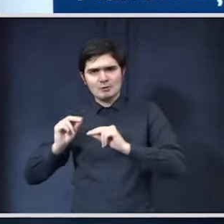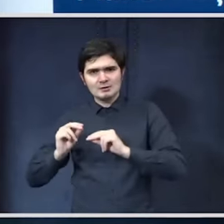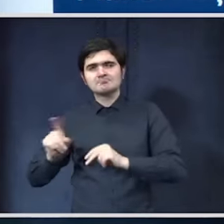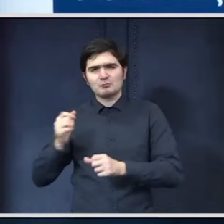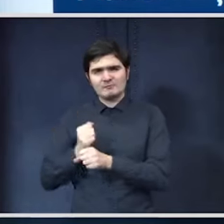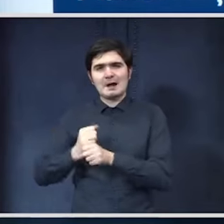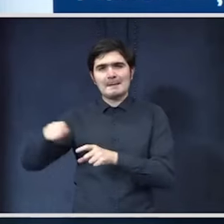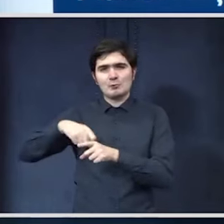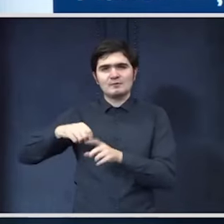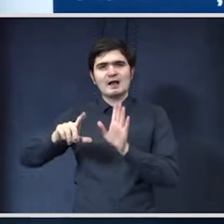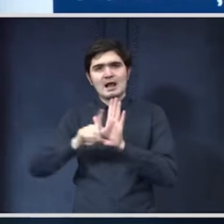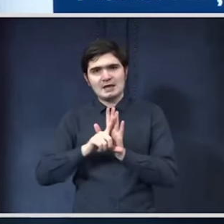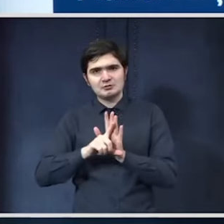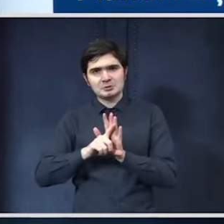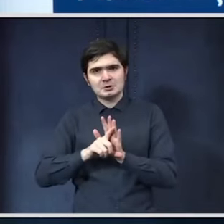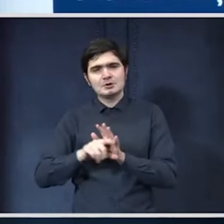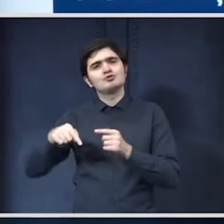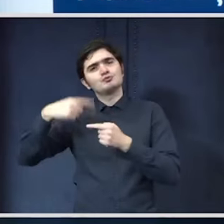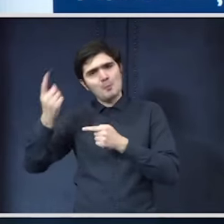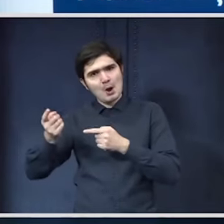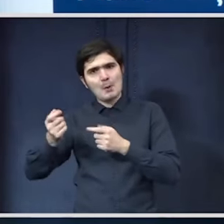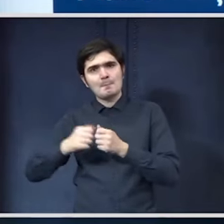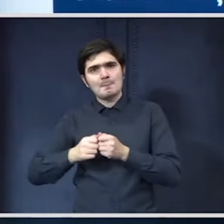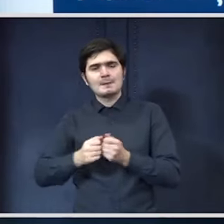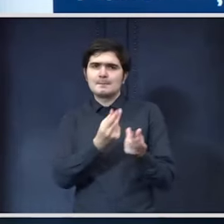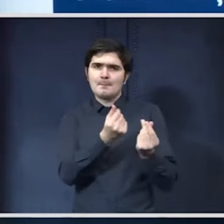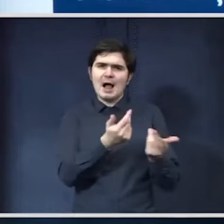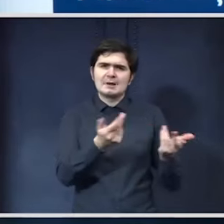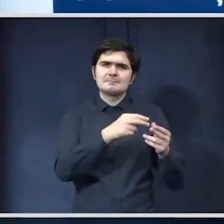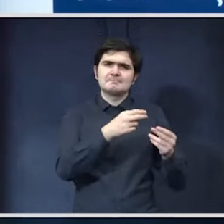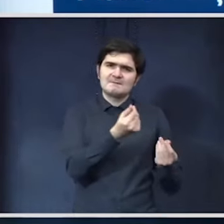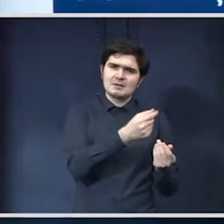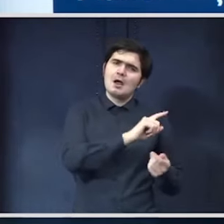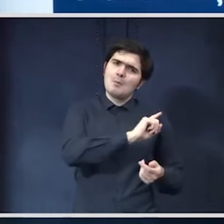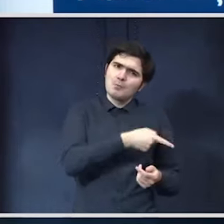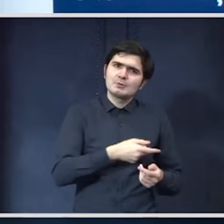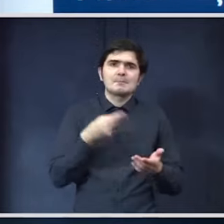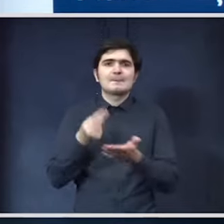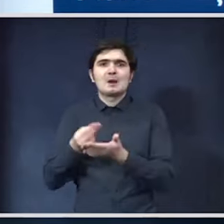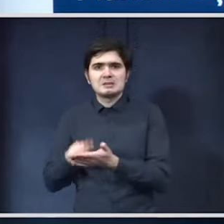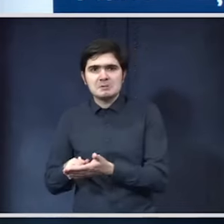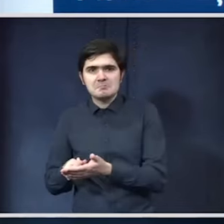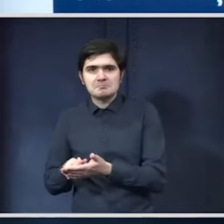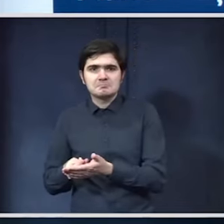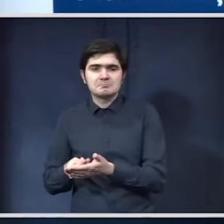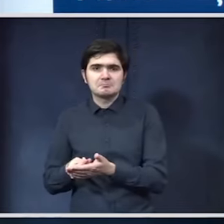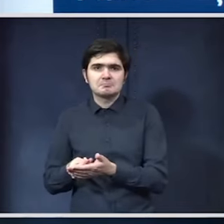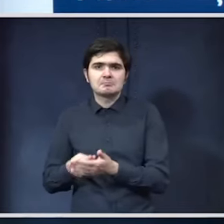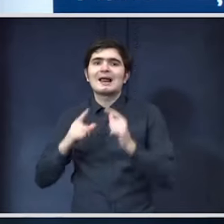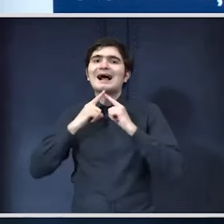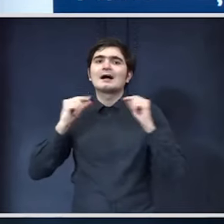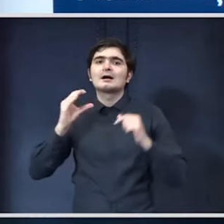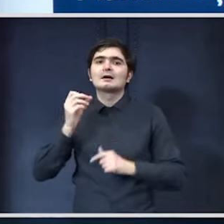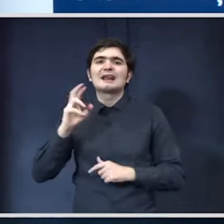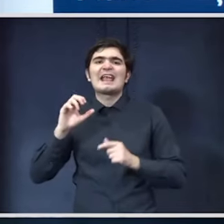modificarea legislativă din acel moment din banii de prefinanțare putem plăti creșe